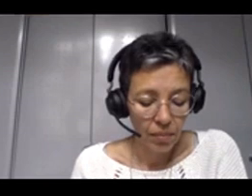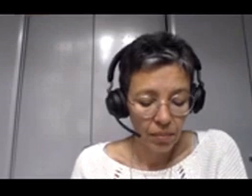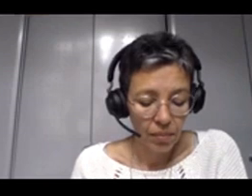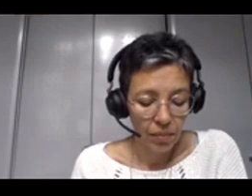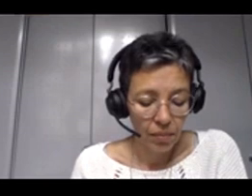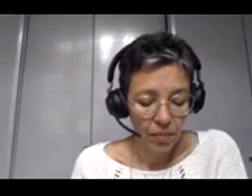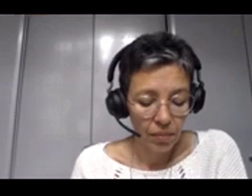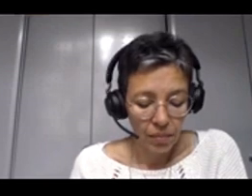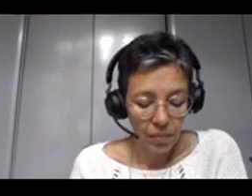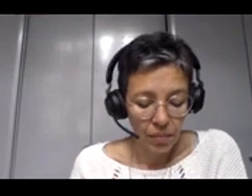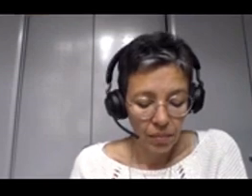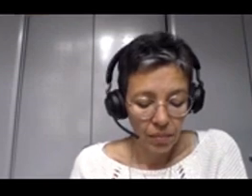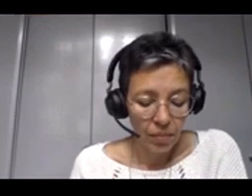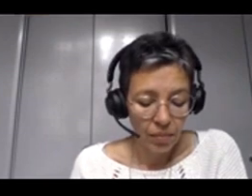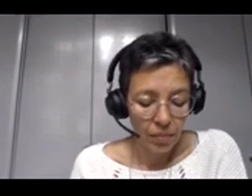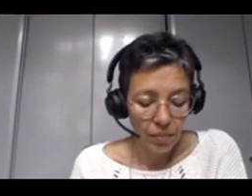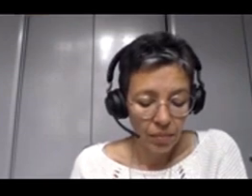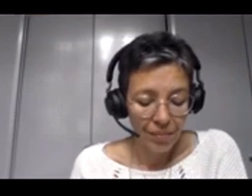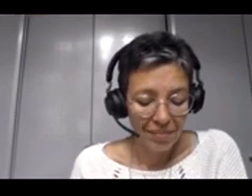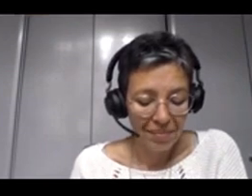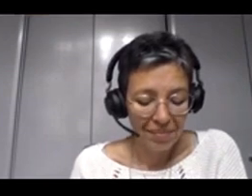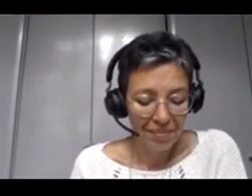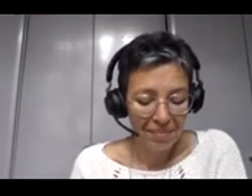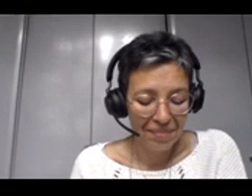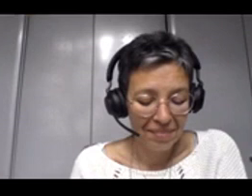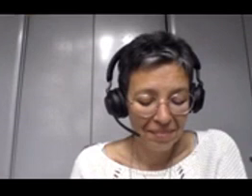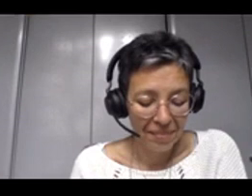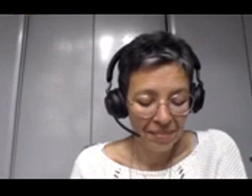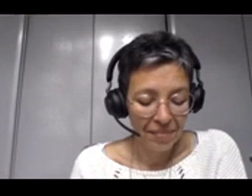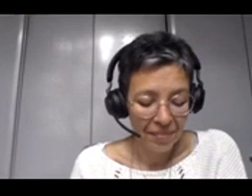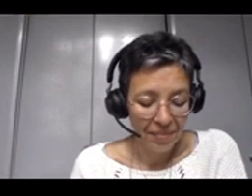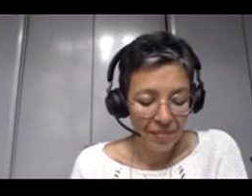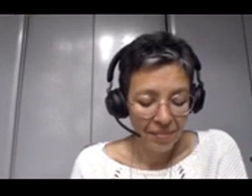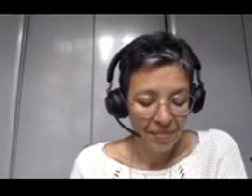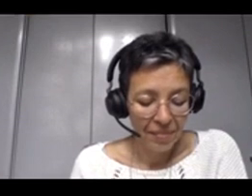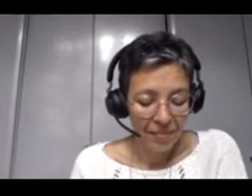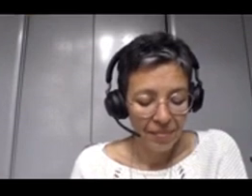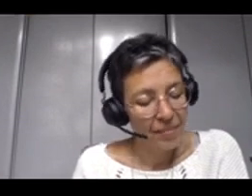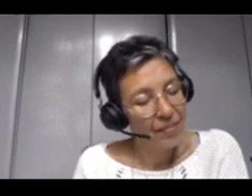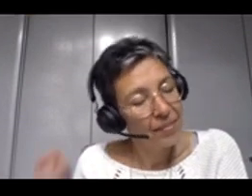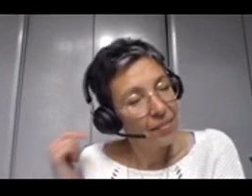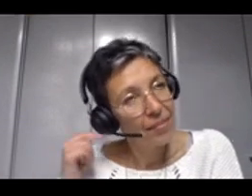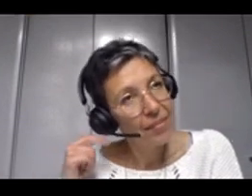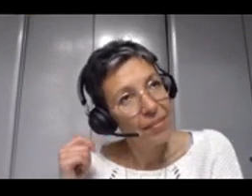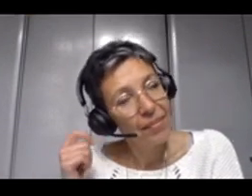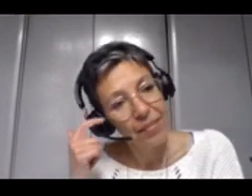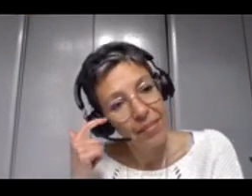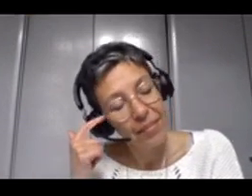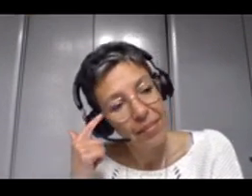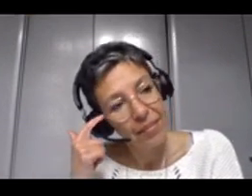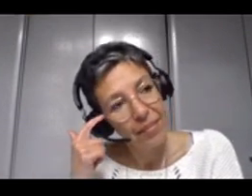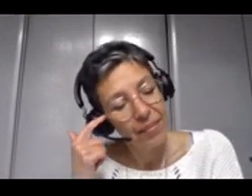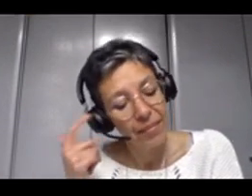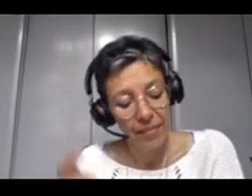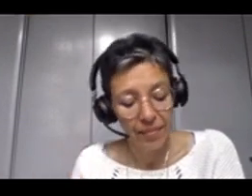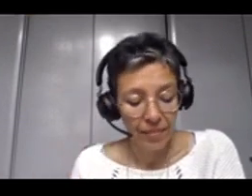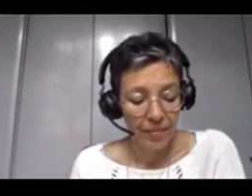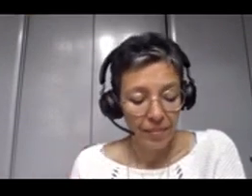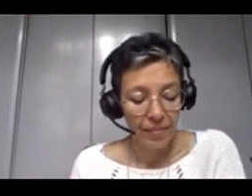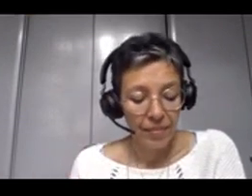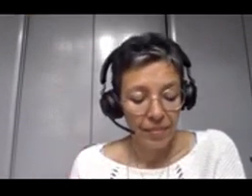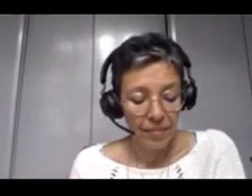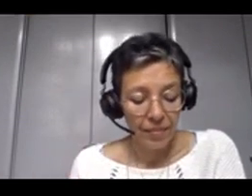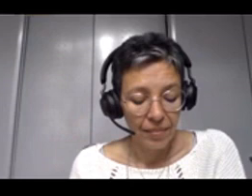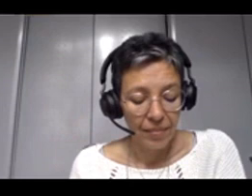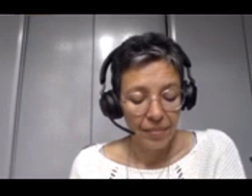maquettes, on ne plus de fichiers, on parle de conteneurs d'informations qui sont comme des sacs quelque part, ou